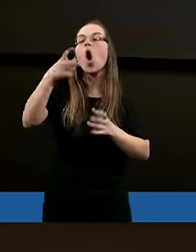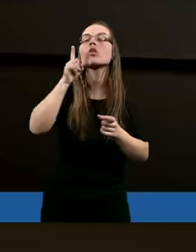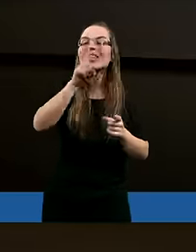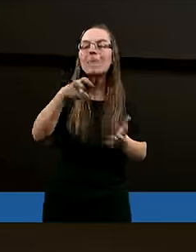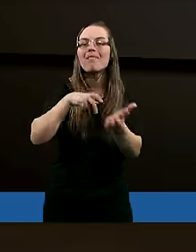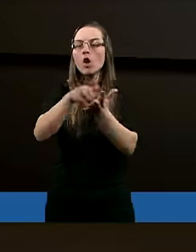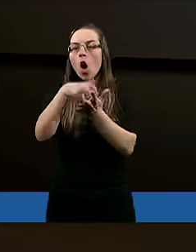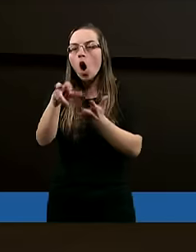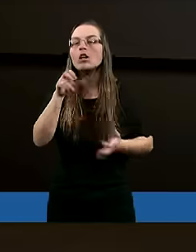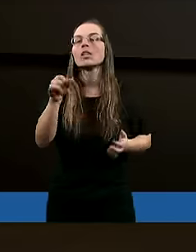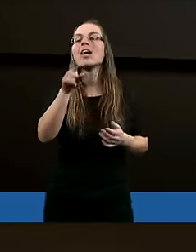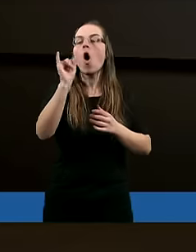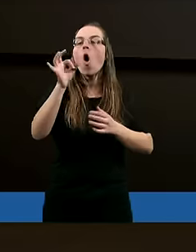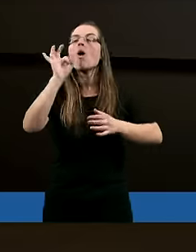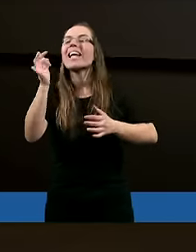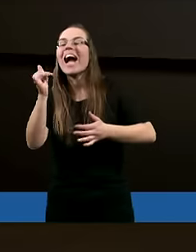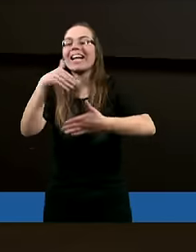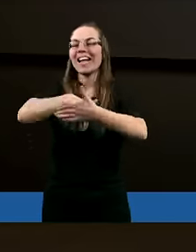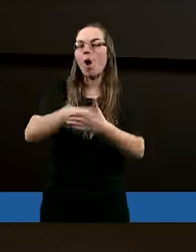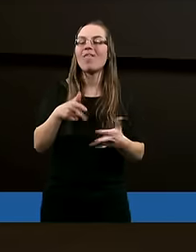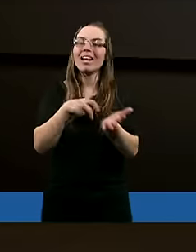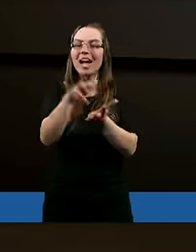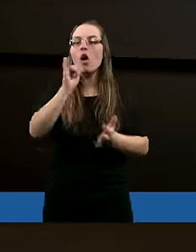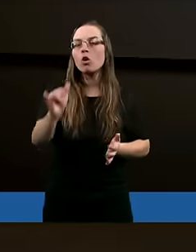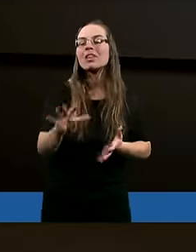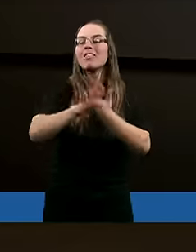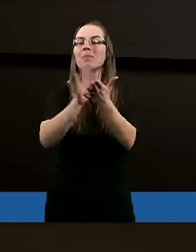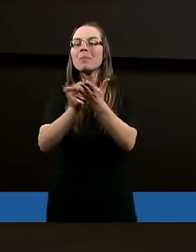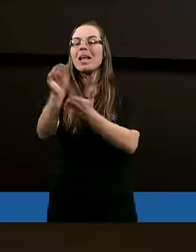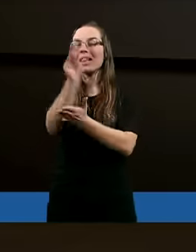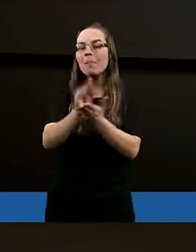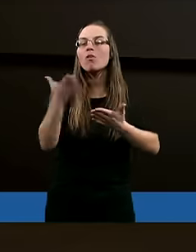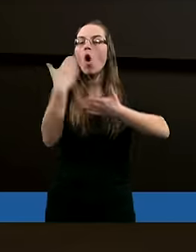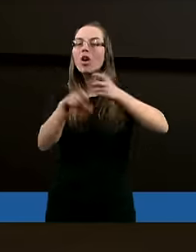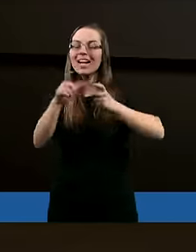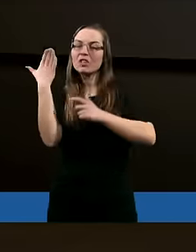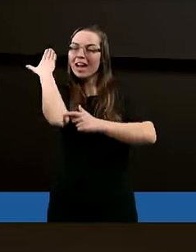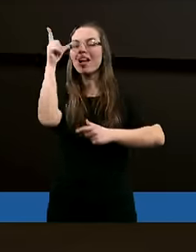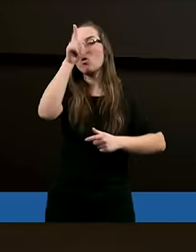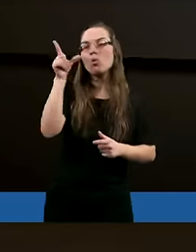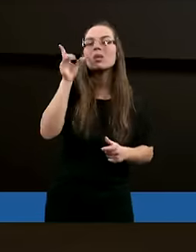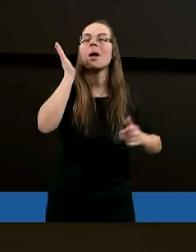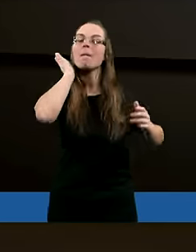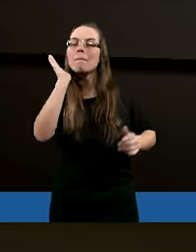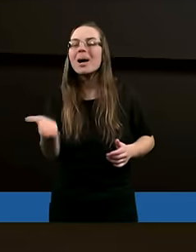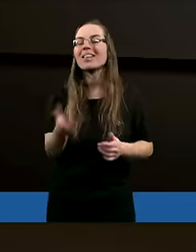chodzi, o jaki typ zachowania chodzi. W Biblii jest napisane, że w ostatnich czasach ludzie będą,